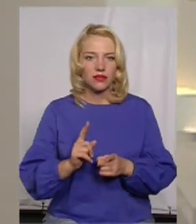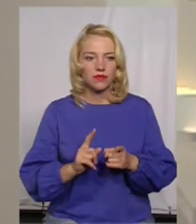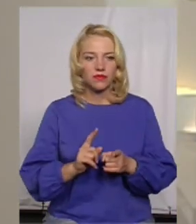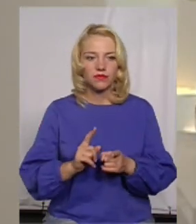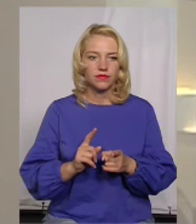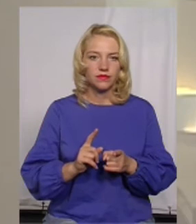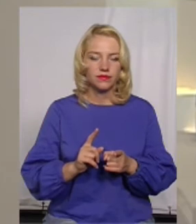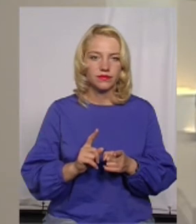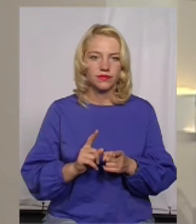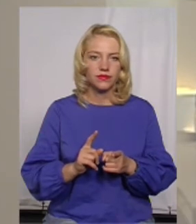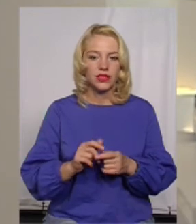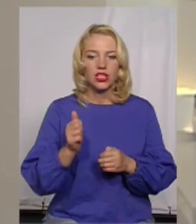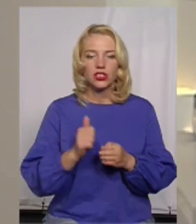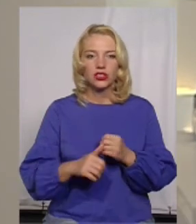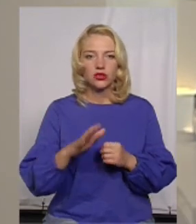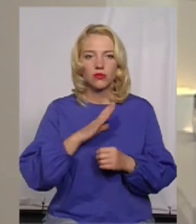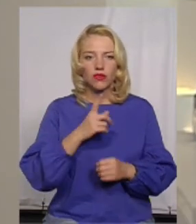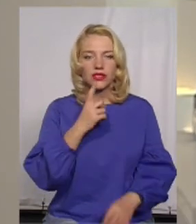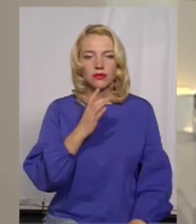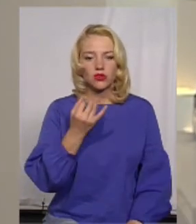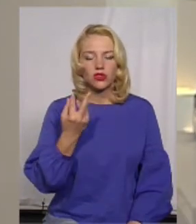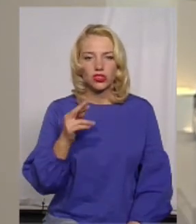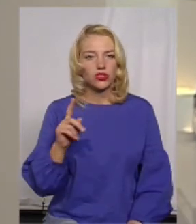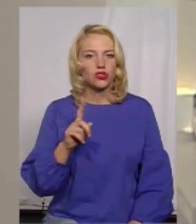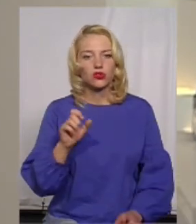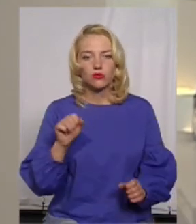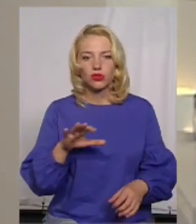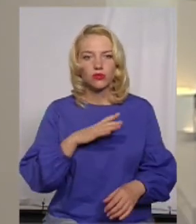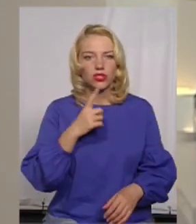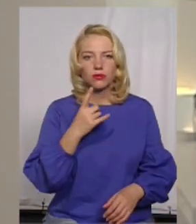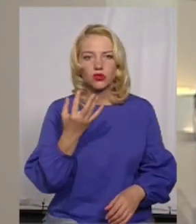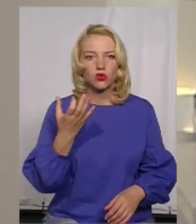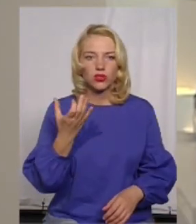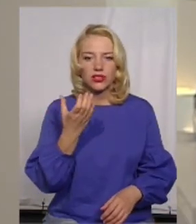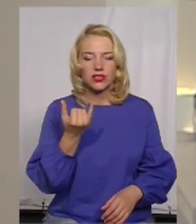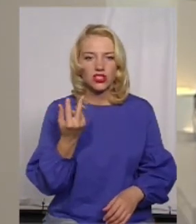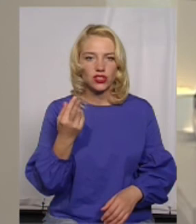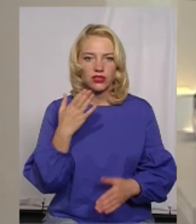Зміни часто бувають з 1 січня. Що може бути з 1 січня?